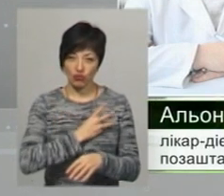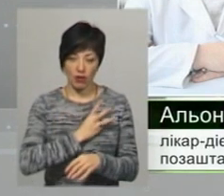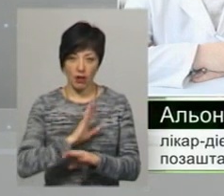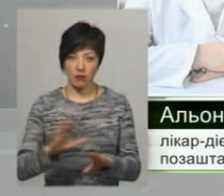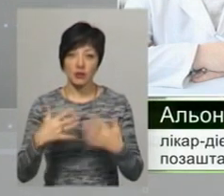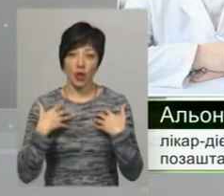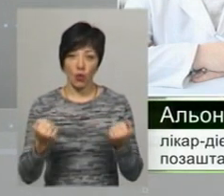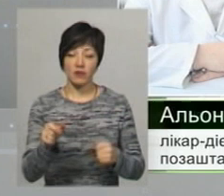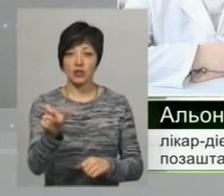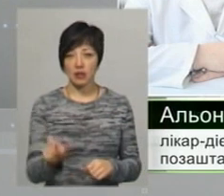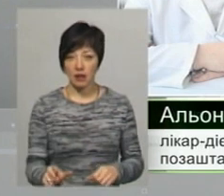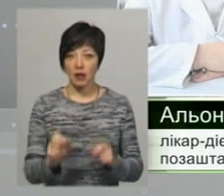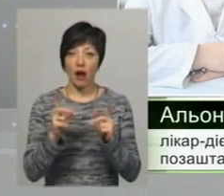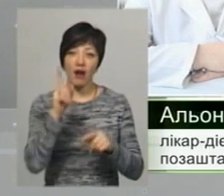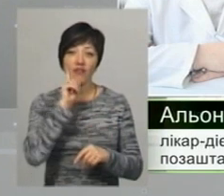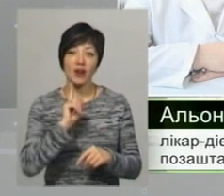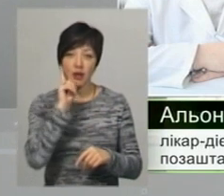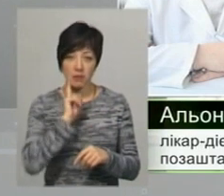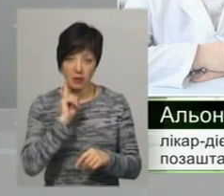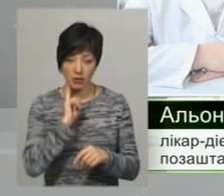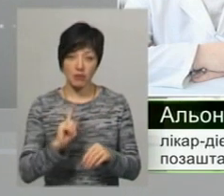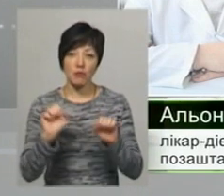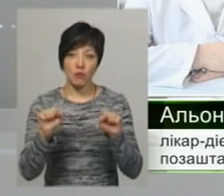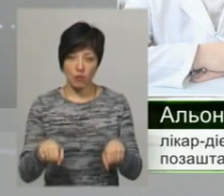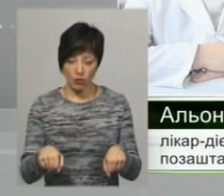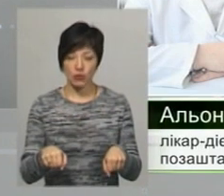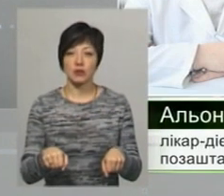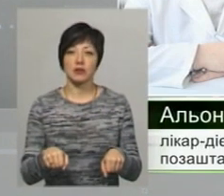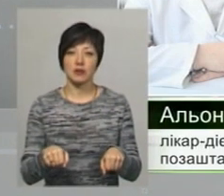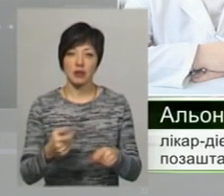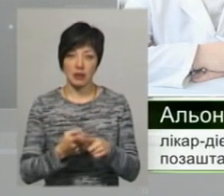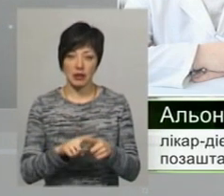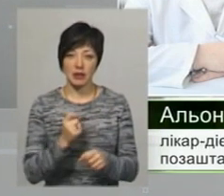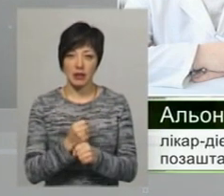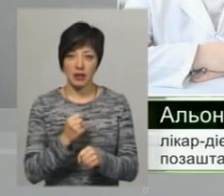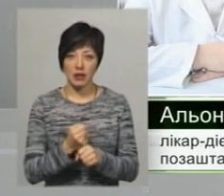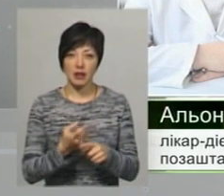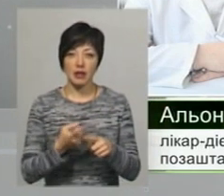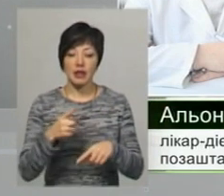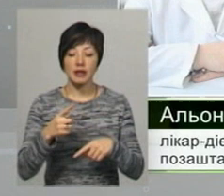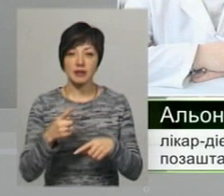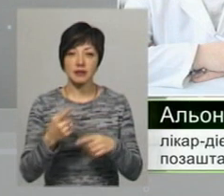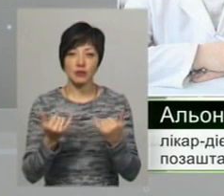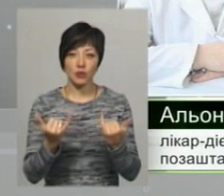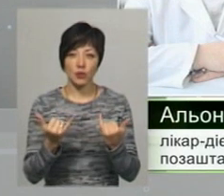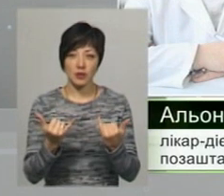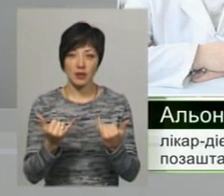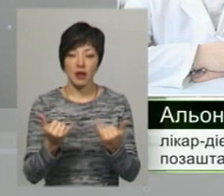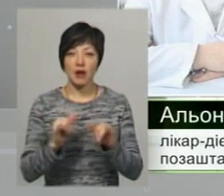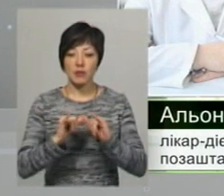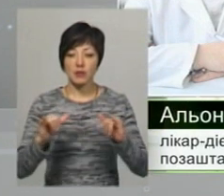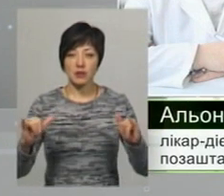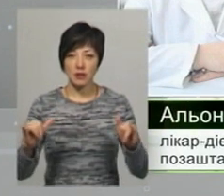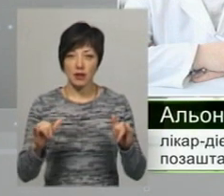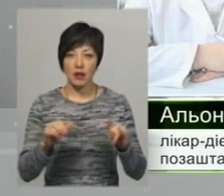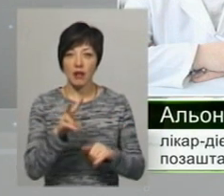Здоровий людина, як временну меру, да, може в принципі робити. Якщо на сьогоднішній таке розвитвлення вегетаріанства,